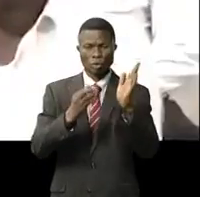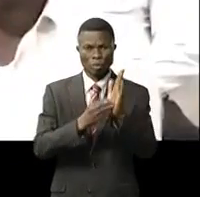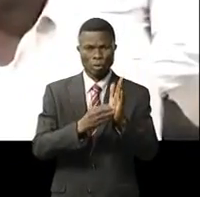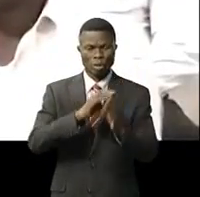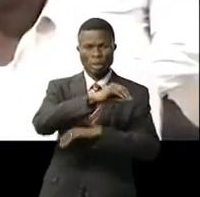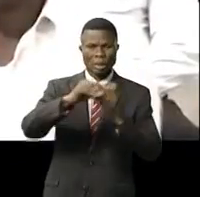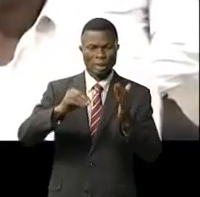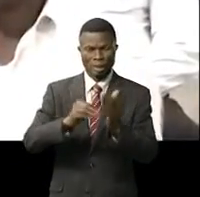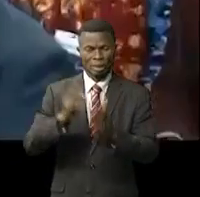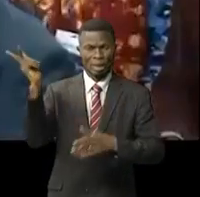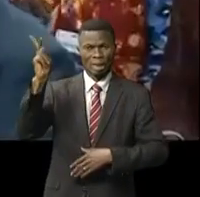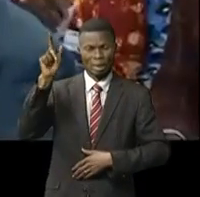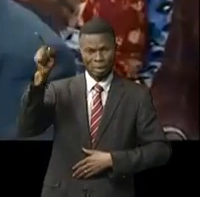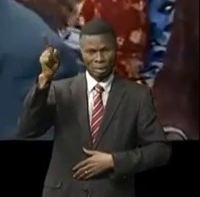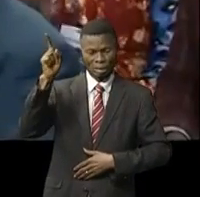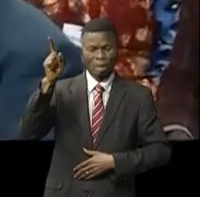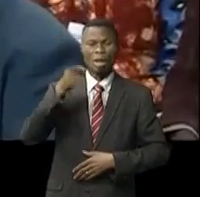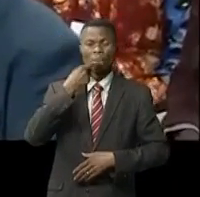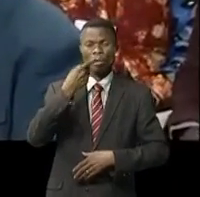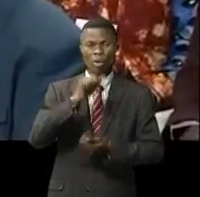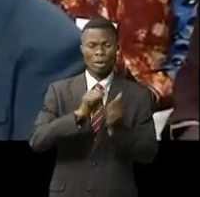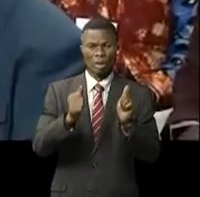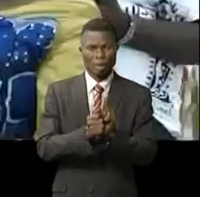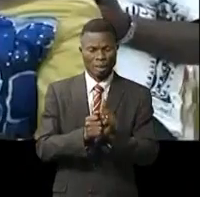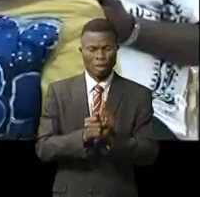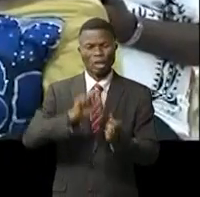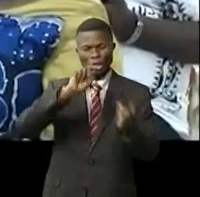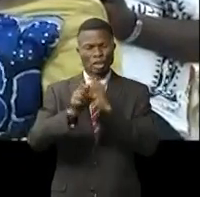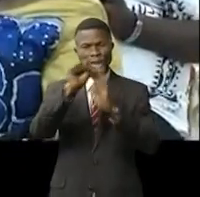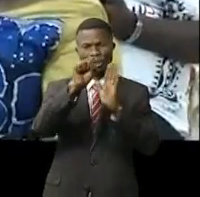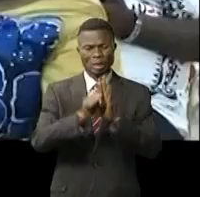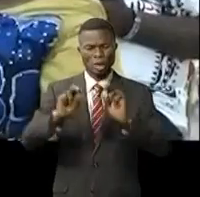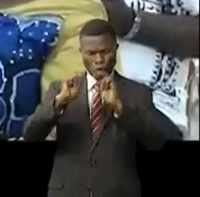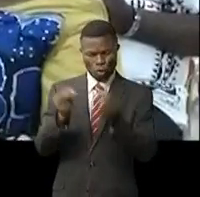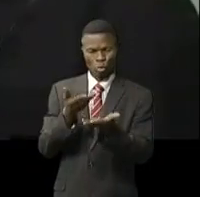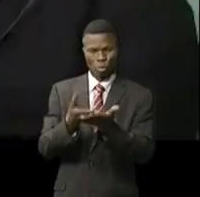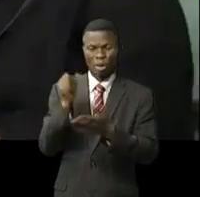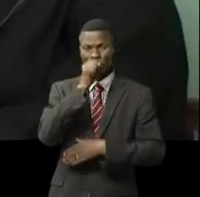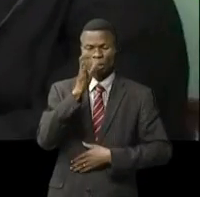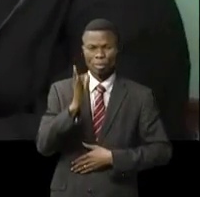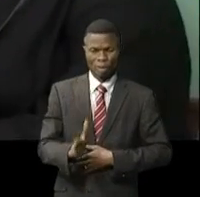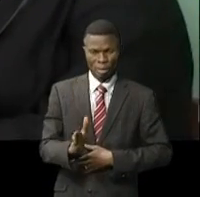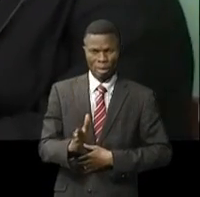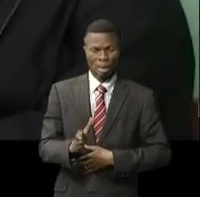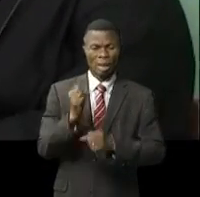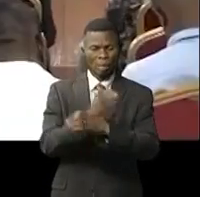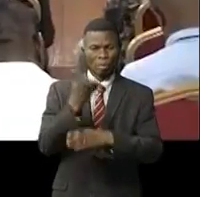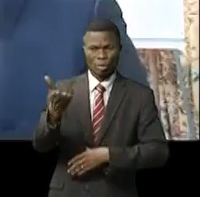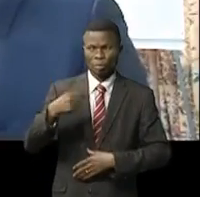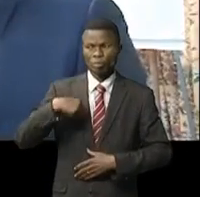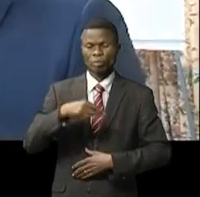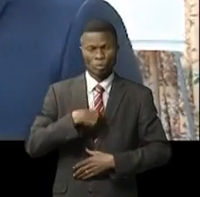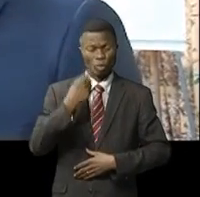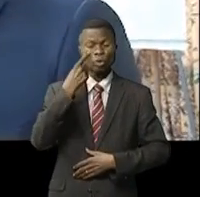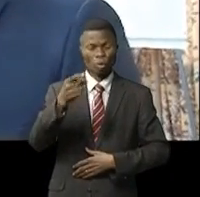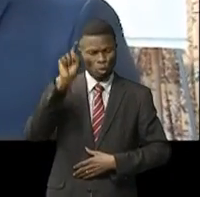Thérésia Nyon de Kintamu il était de question de revoir les statuts de cette coopération des artistes ce qui est déjà fait nous avons eu cette